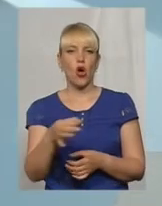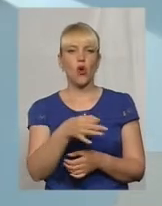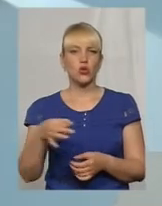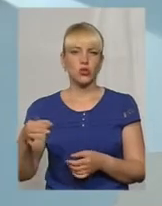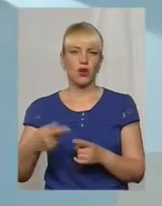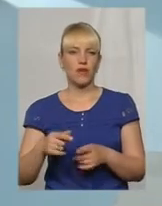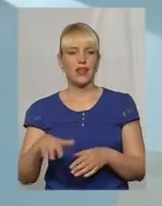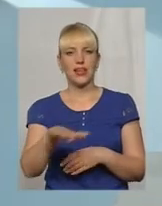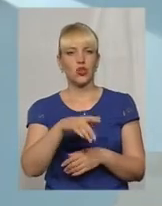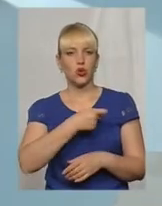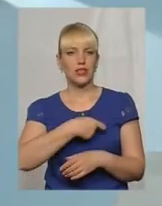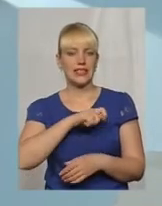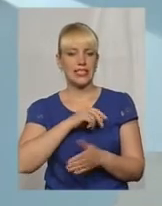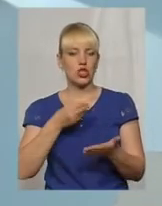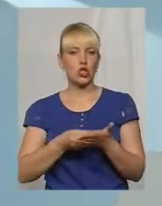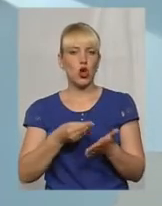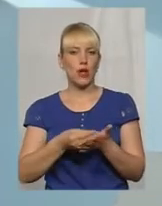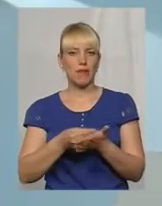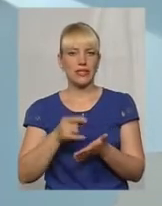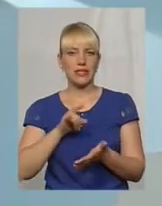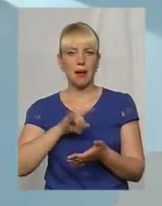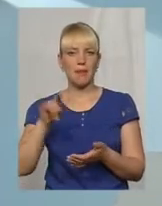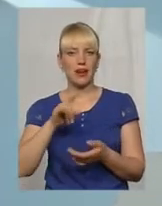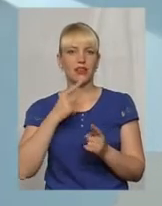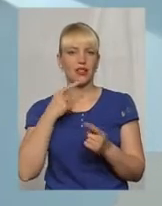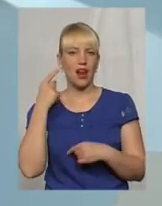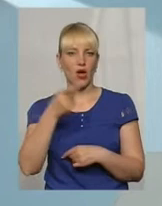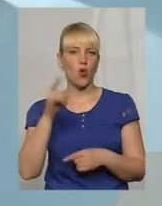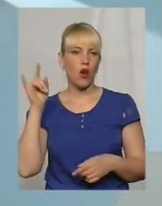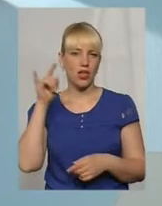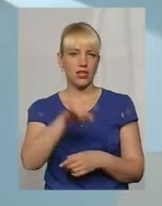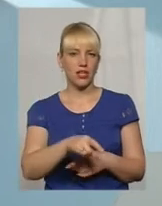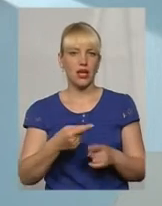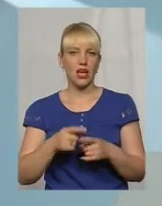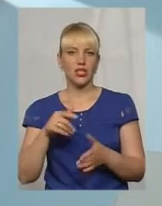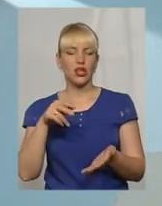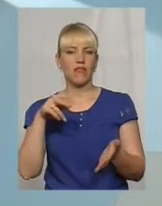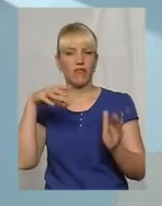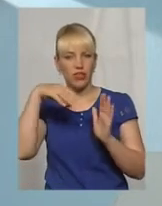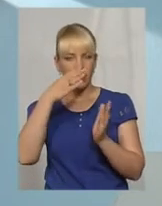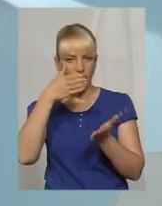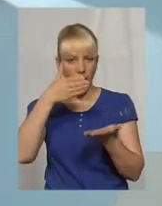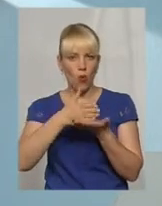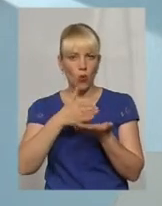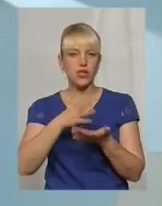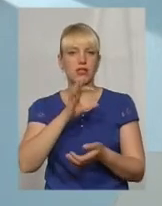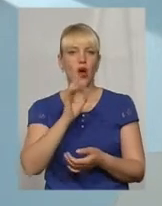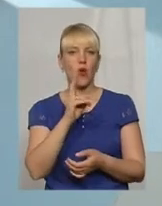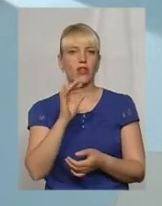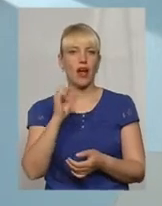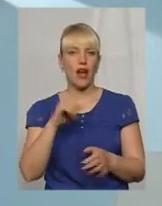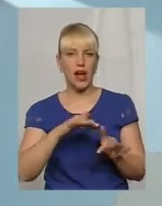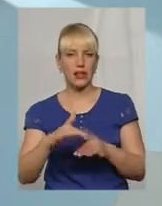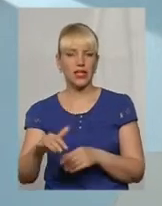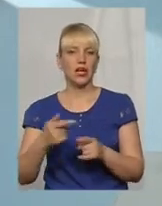стоимості билетів, тому що далеко лететь і не знаходиться, в океані, і здесь буде грати на стоимості дорого, для кого як,